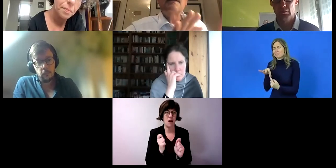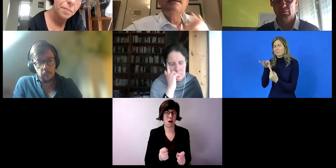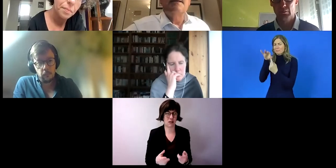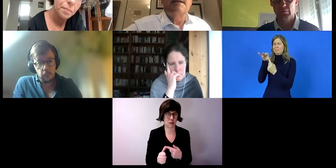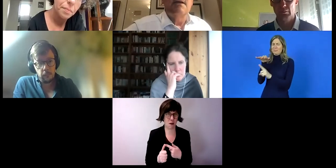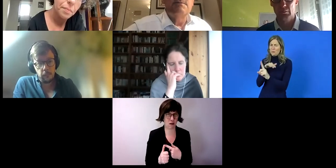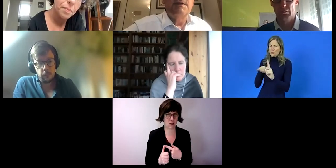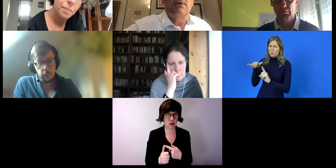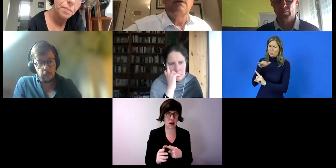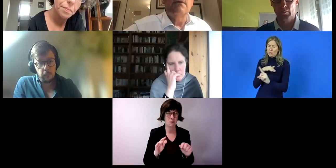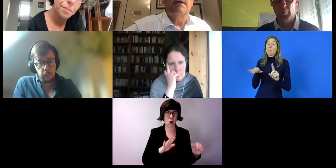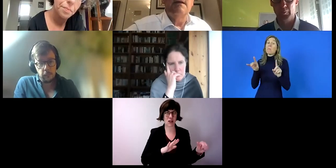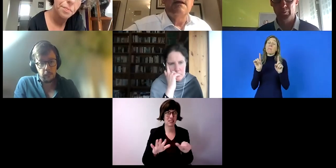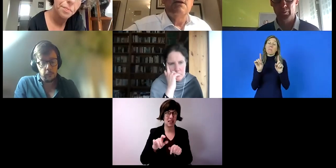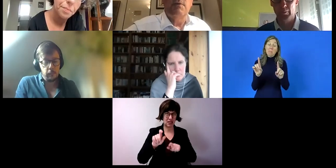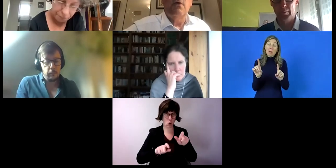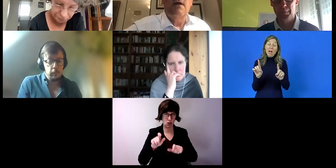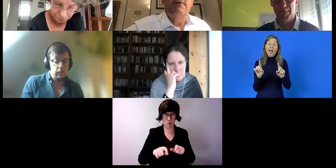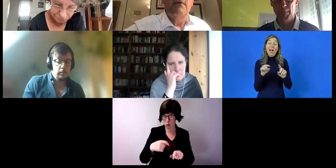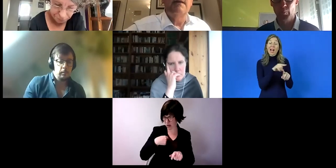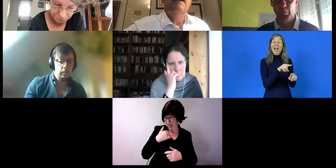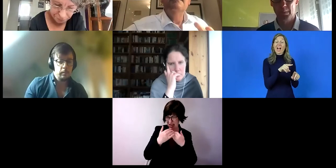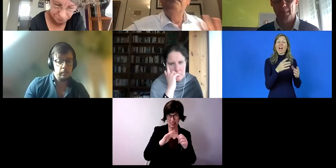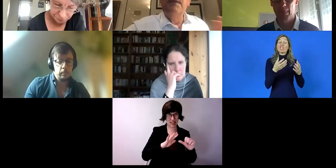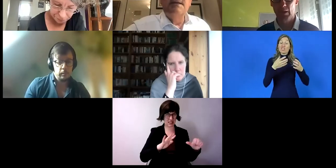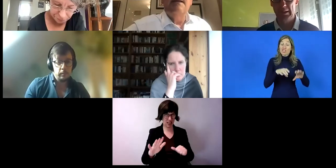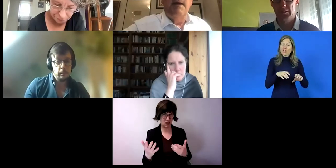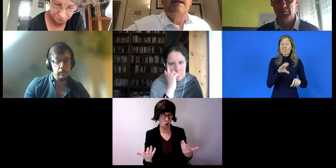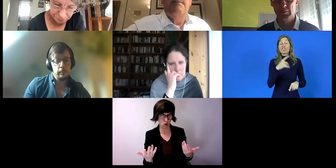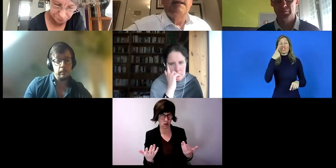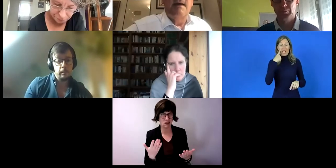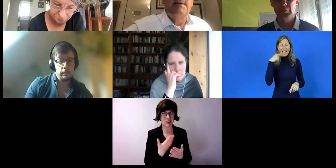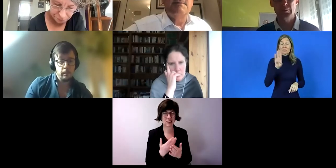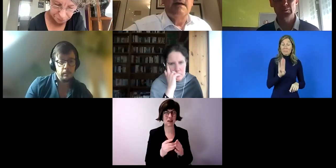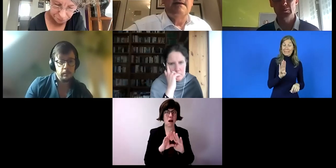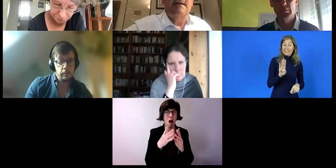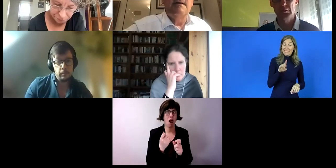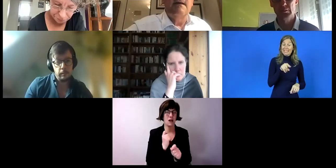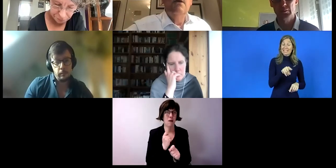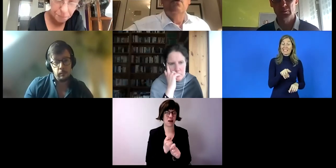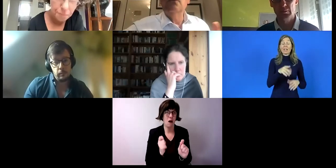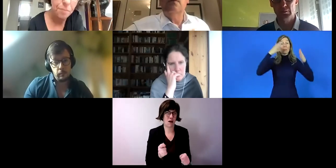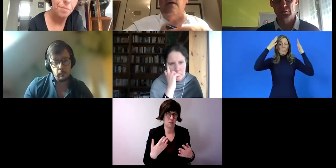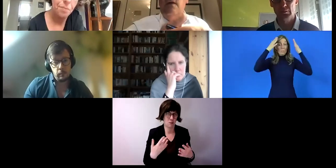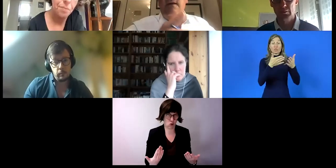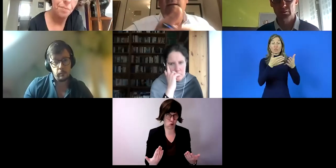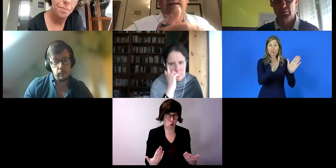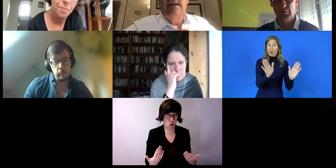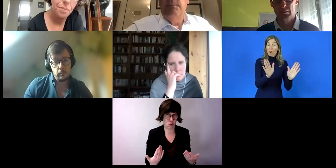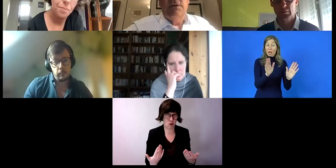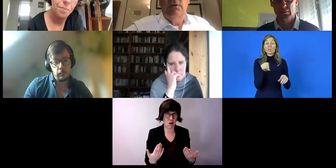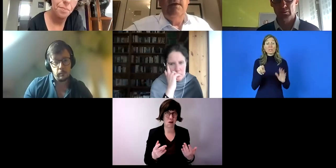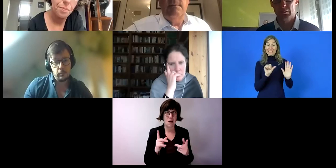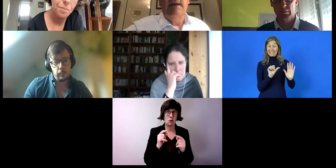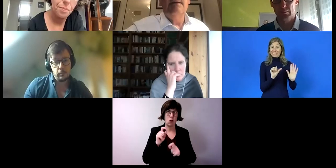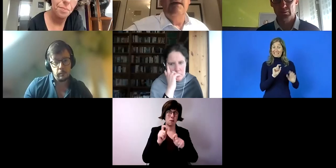Das heißt, diese 6.000 Personen, von denen ich gesprochen habe vorhin, die sind am allgemeinen Arbeitsmarkt tätig und da